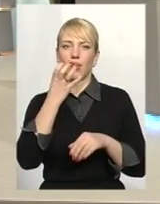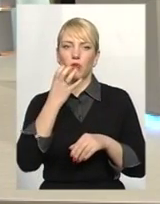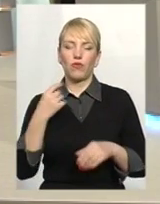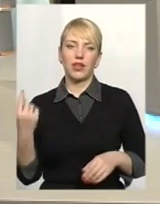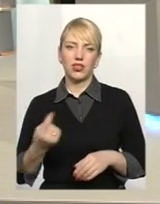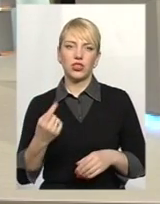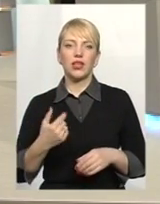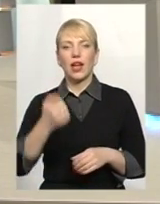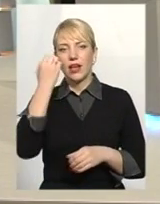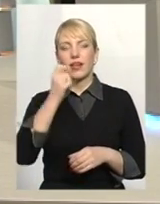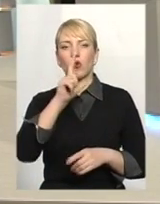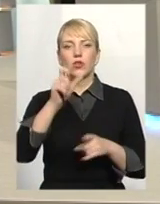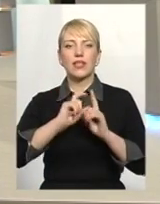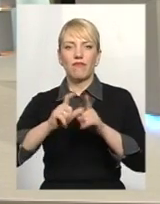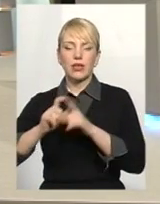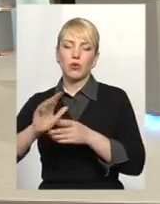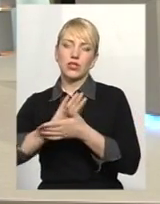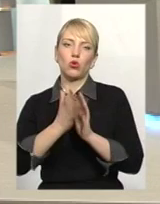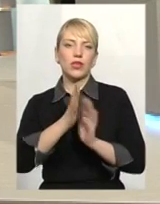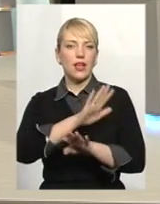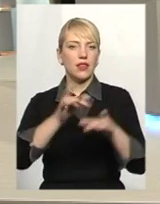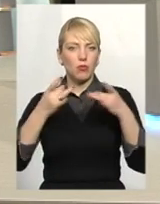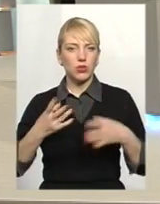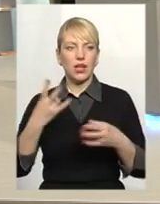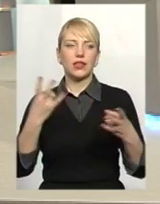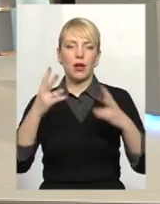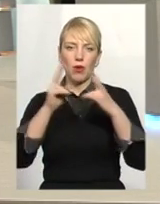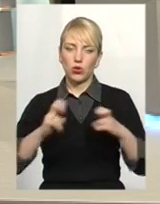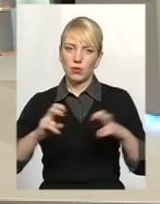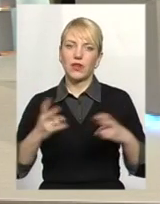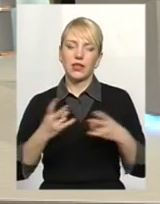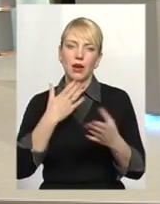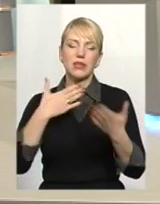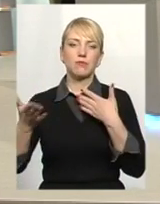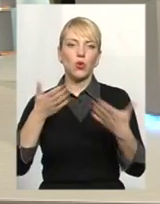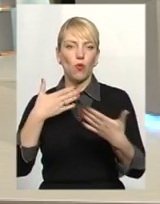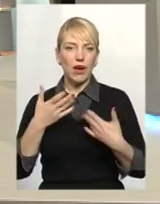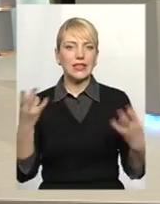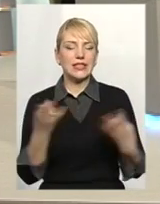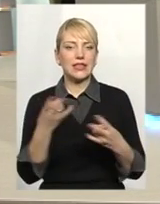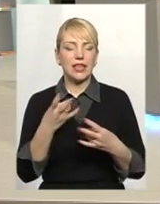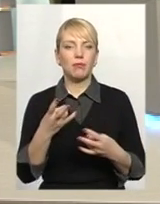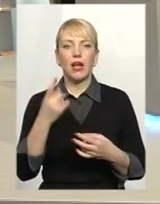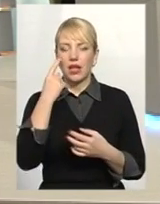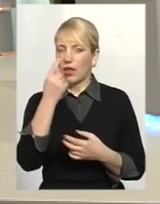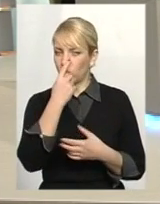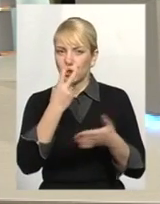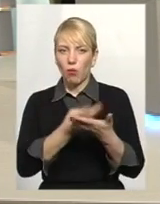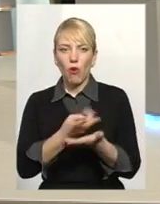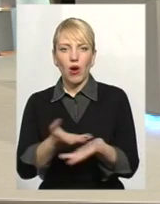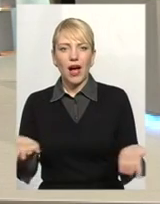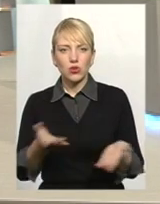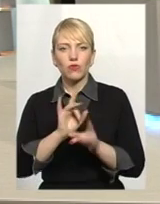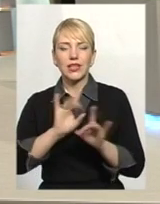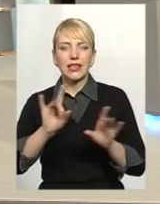Дякую вам за відповіді. Ситуація непроста, але треба розбиратися, треба спілкуватися, треба наочно показувати, як це